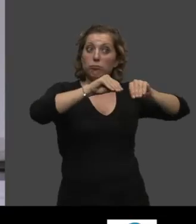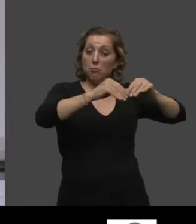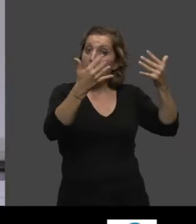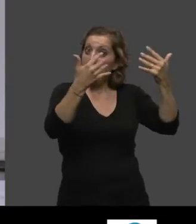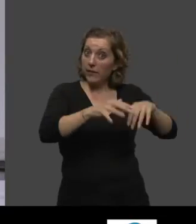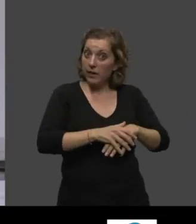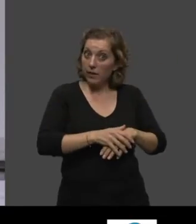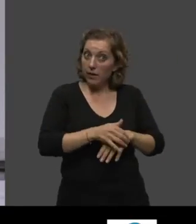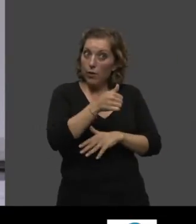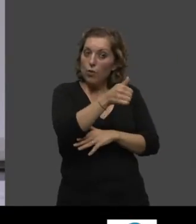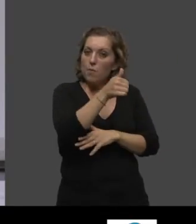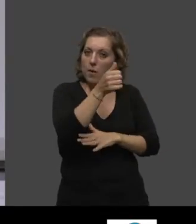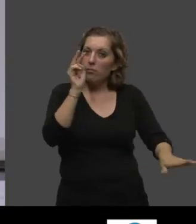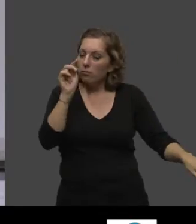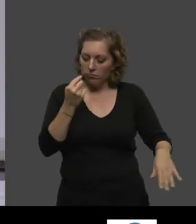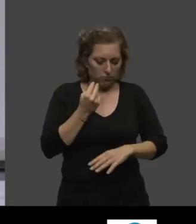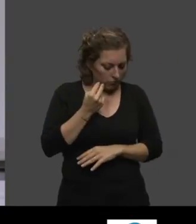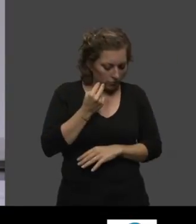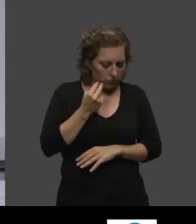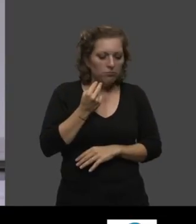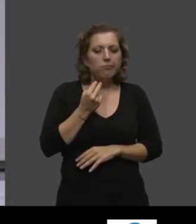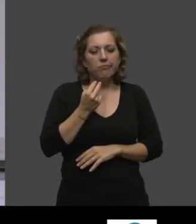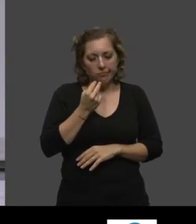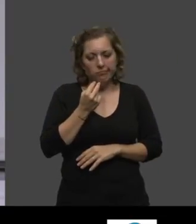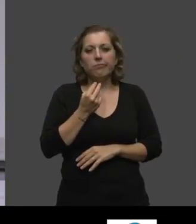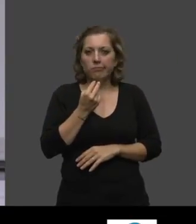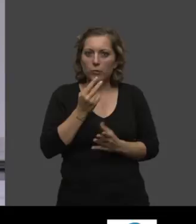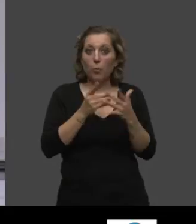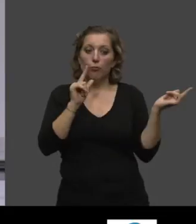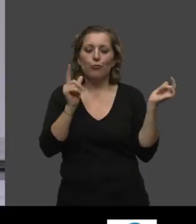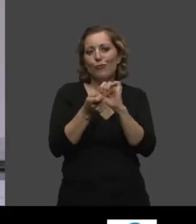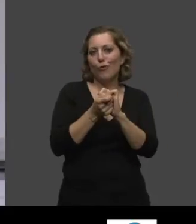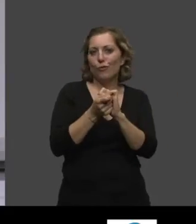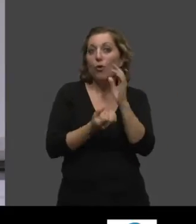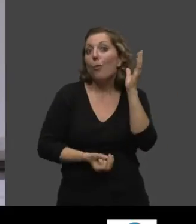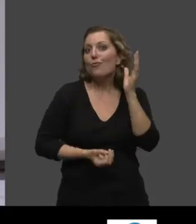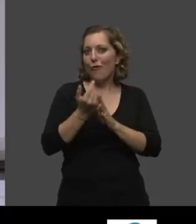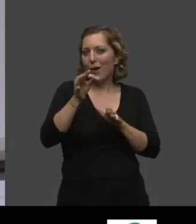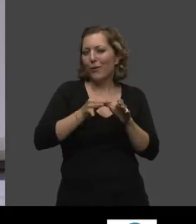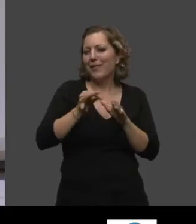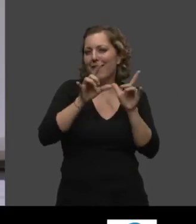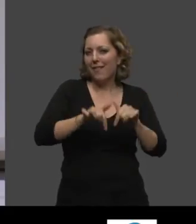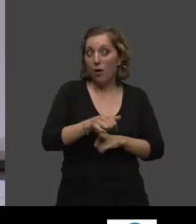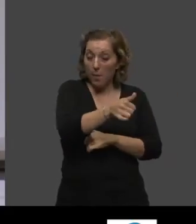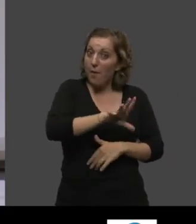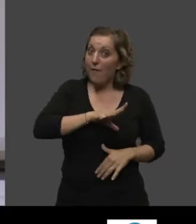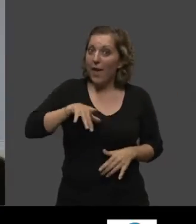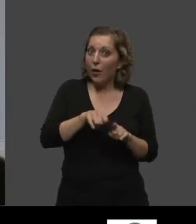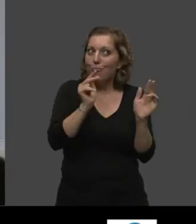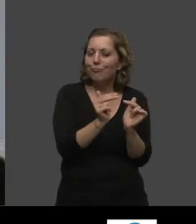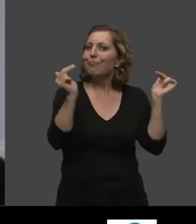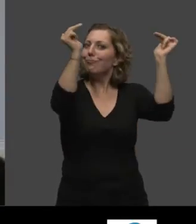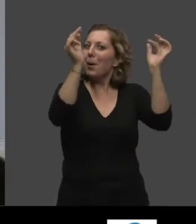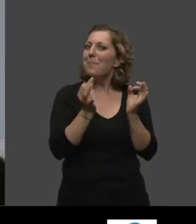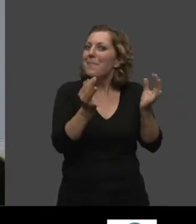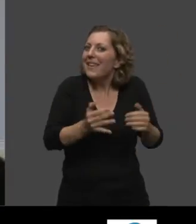conscience qu'ils sont de nouveaux cuisiniers. Ils sont très fiers, ils ont l'impression d'être un peu masterisés. mais de